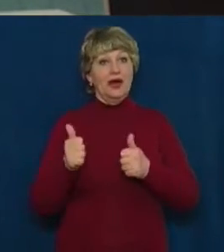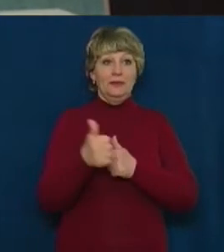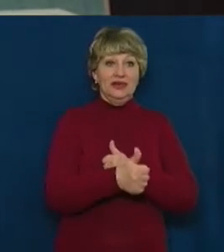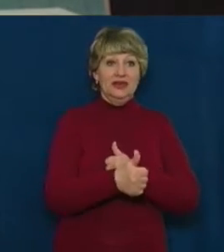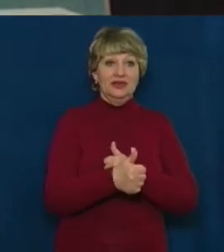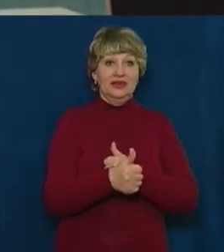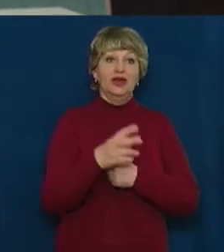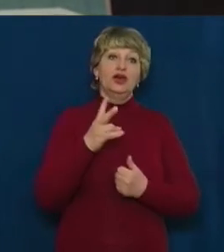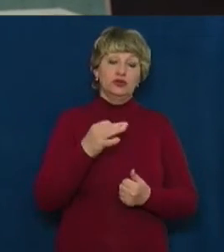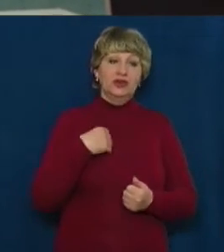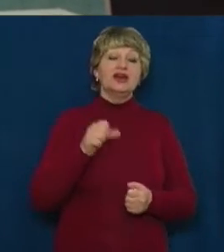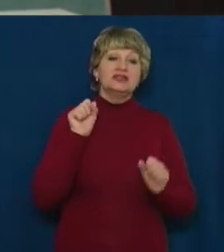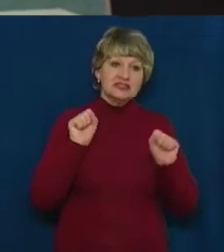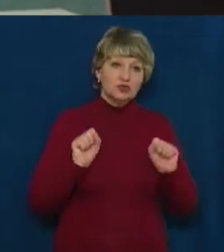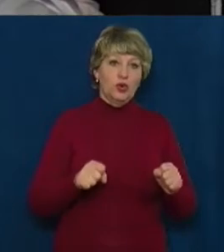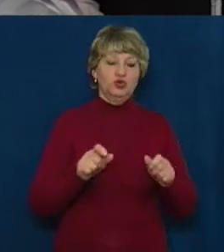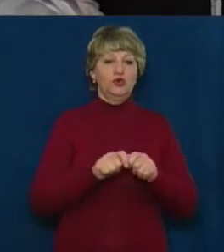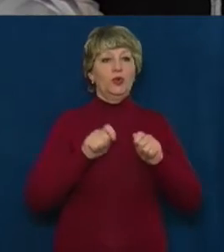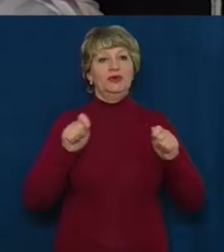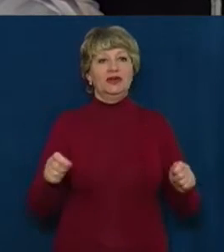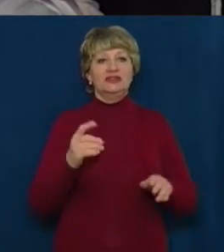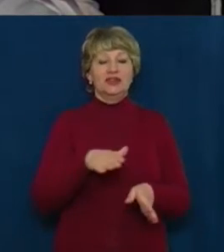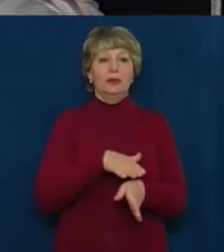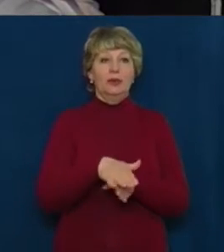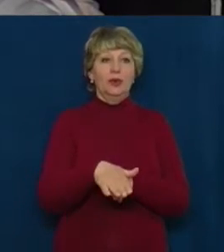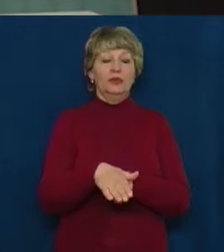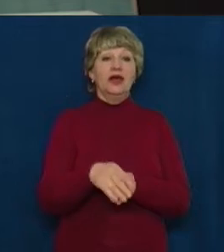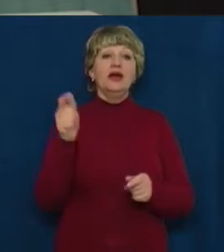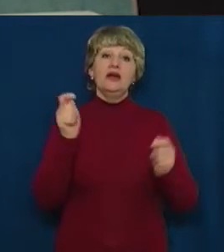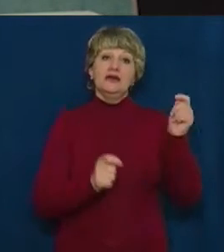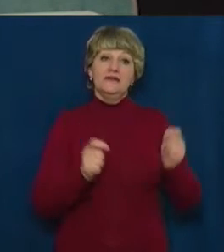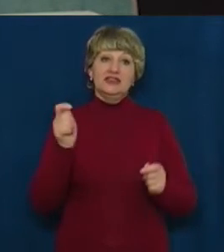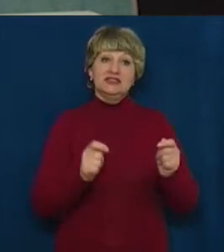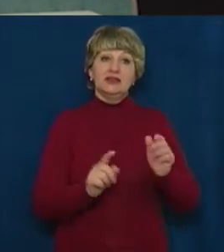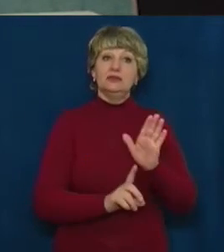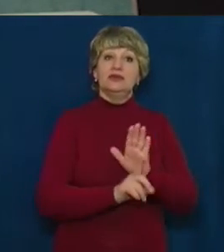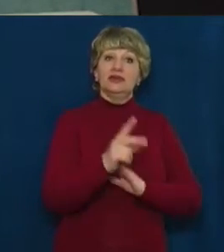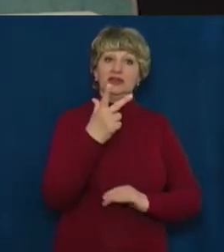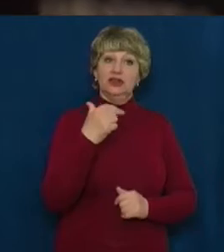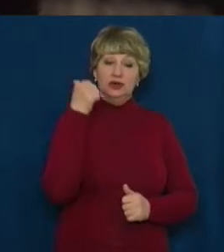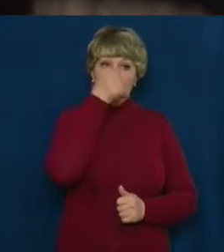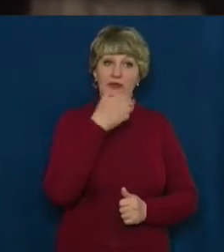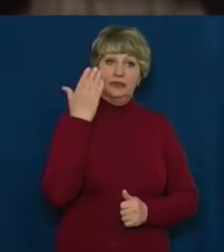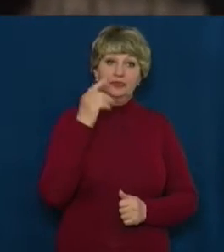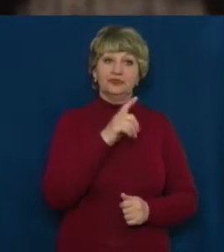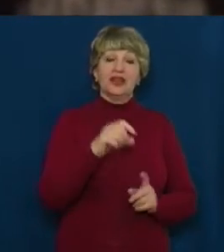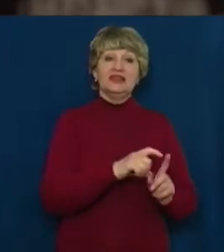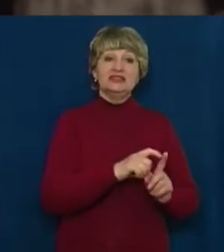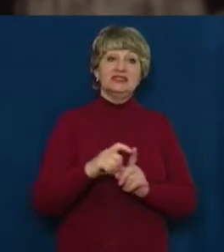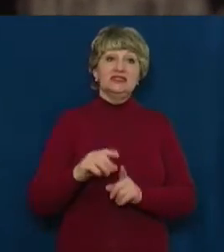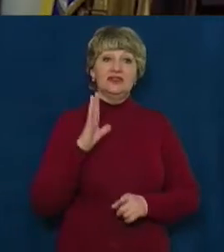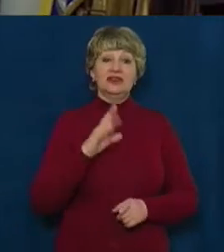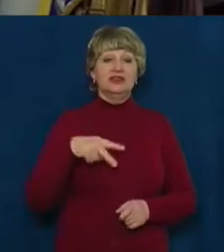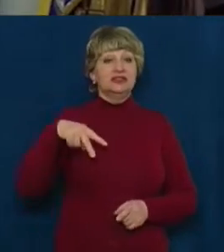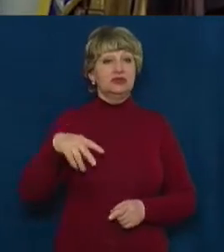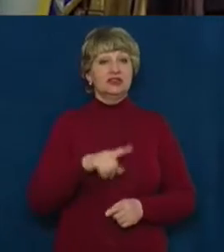відкритися все-таки наповну. Фестиваль Крила в університеті започаткували три роки тому. Зі слів Валентина Лазуренка, за